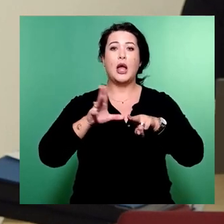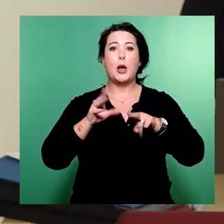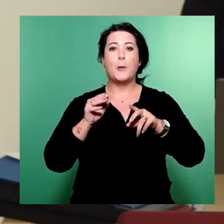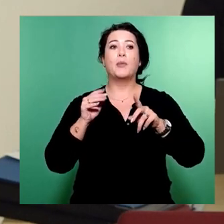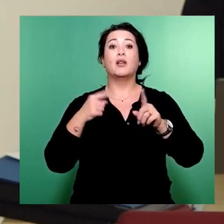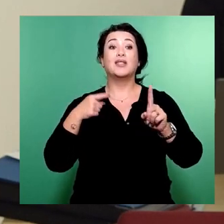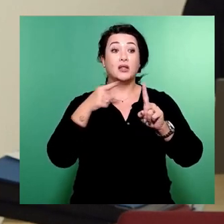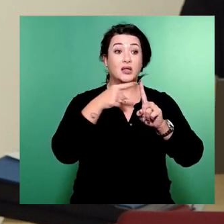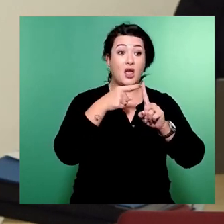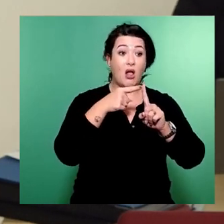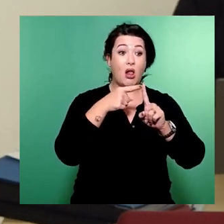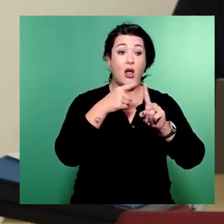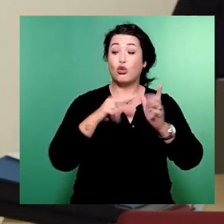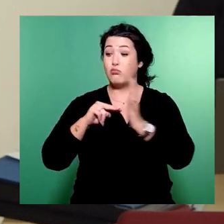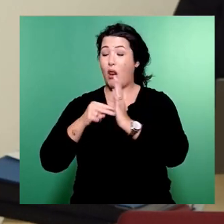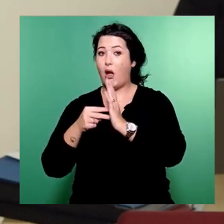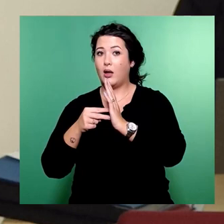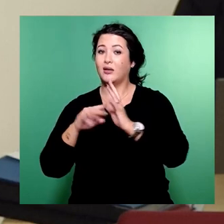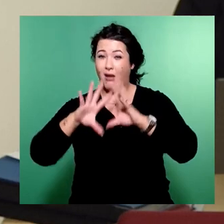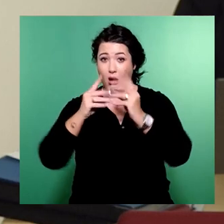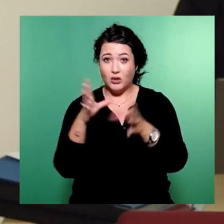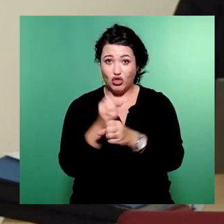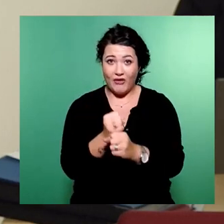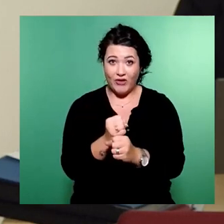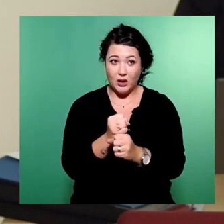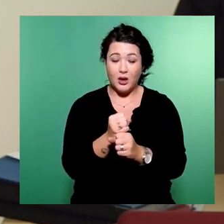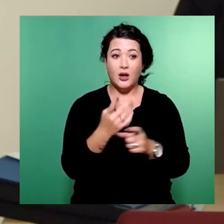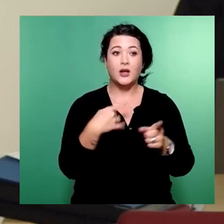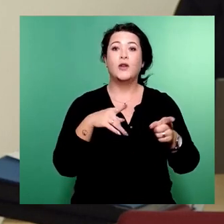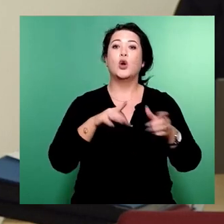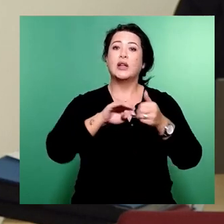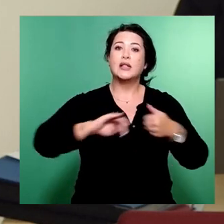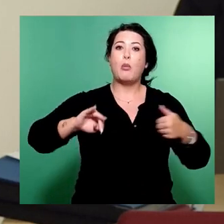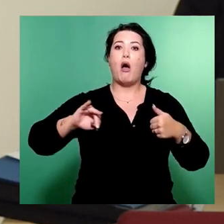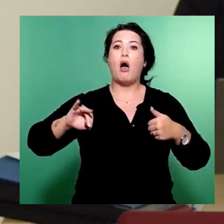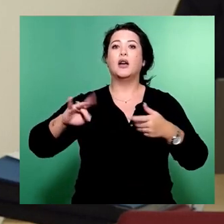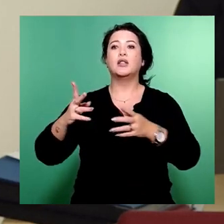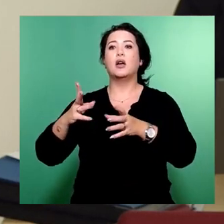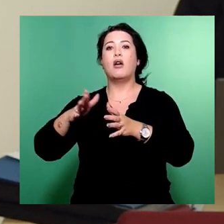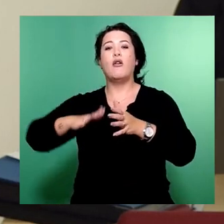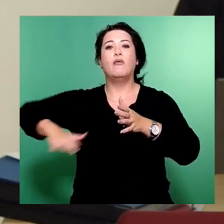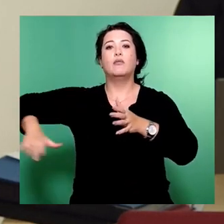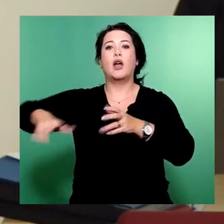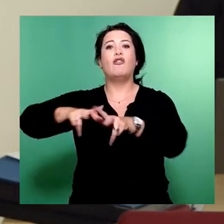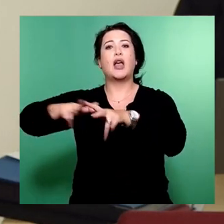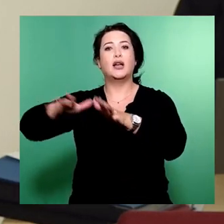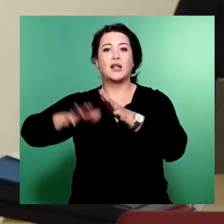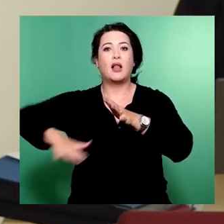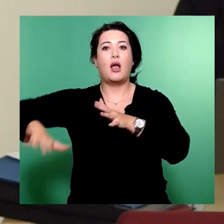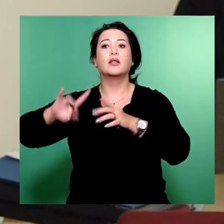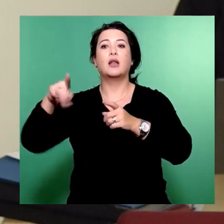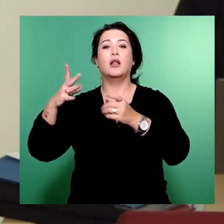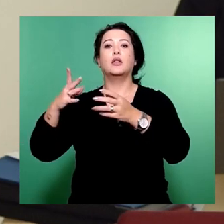Sie haben es richtig gesagt. Ziel war die Schaffung separater Radverkehrsanlagen, der breitere Gleisabstand für die neuen